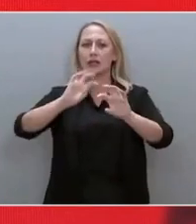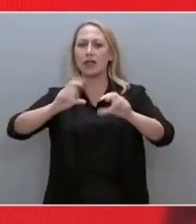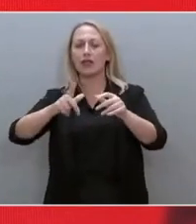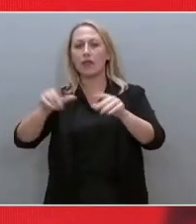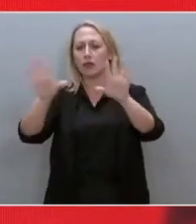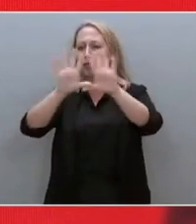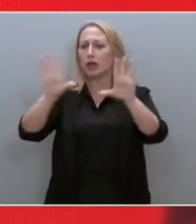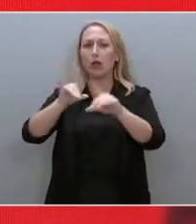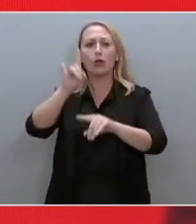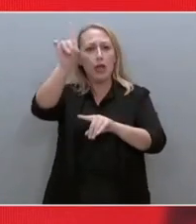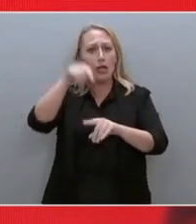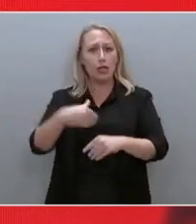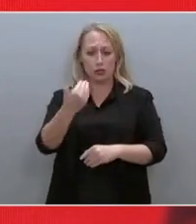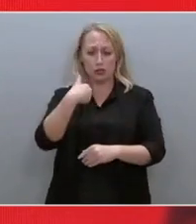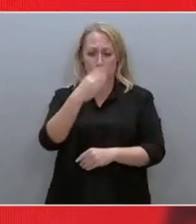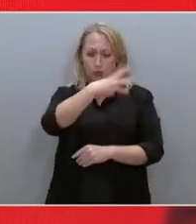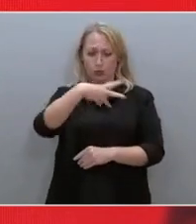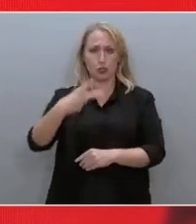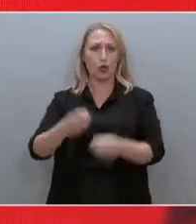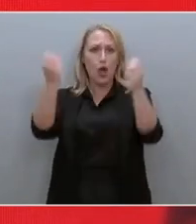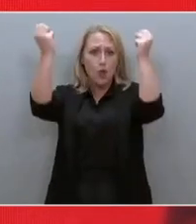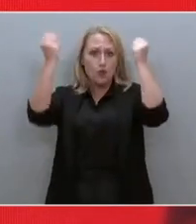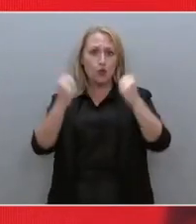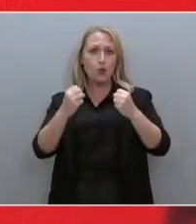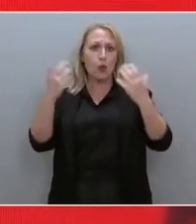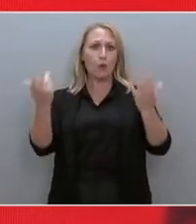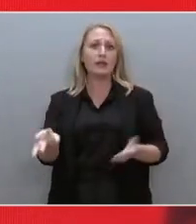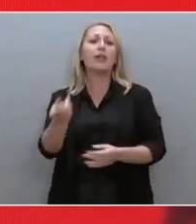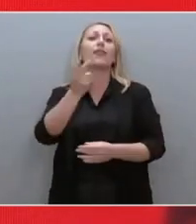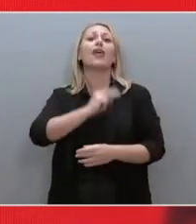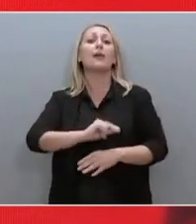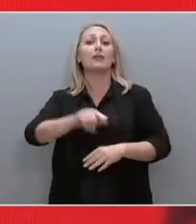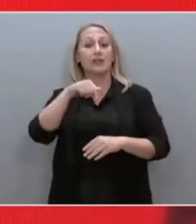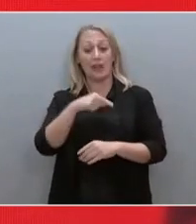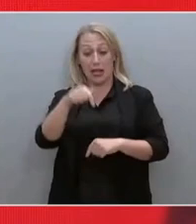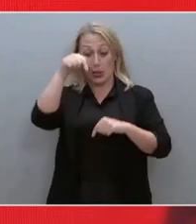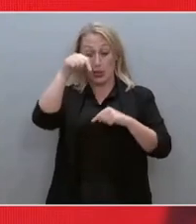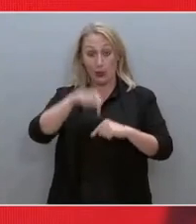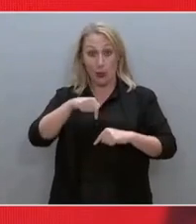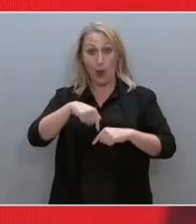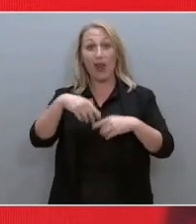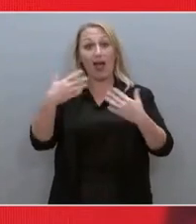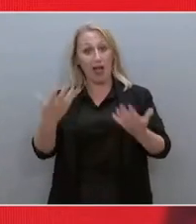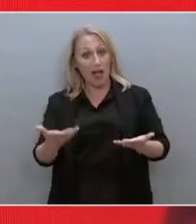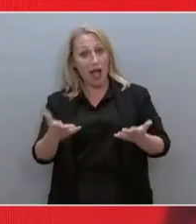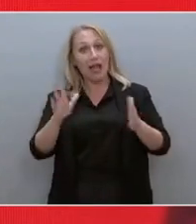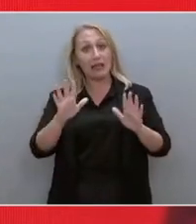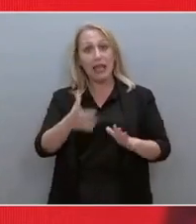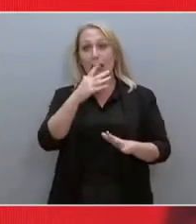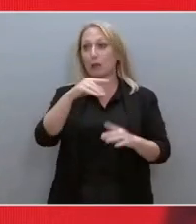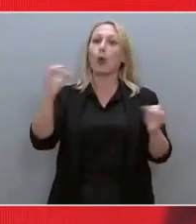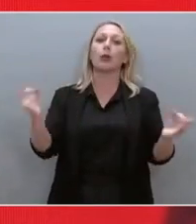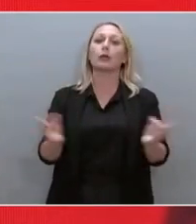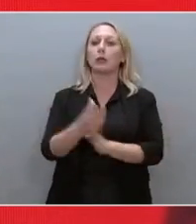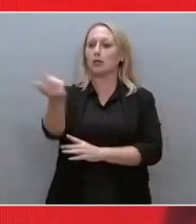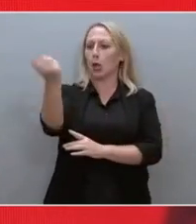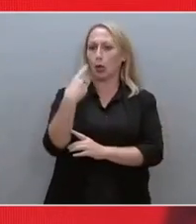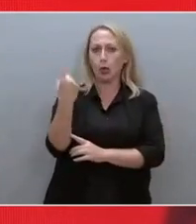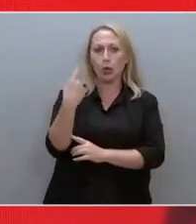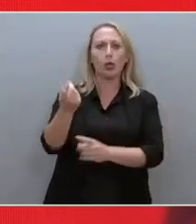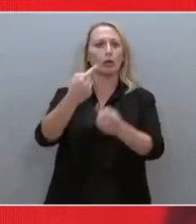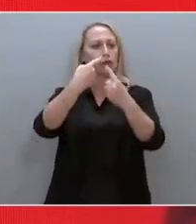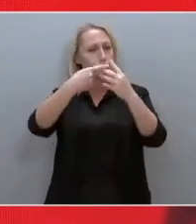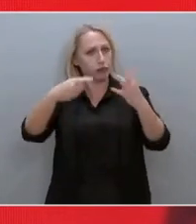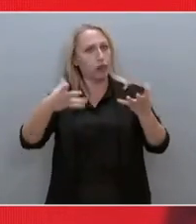αν αυτό είναι απέναντι στο πρόσκαιρο συμφέρον μας. Διότι θα έχουμε πολύ μεγάλη και ισχυρή κριτική από τα